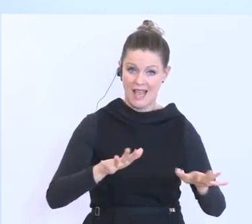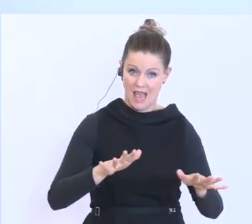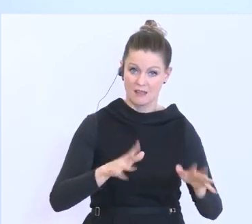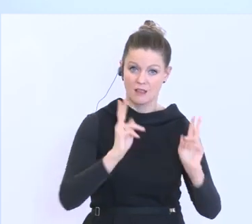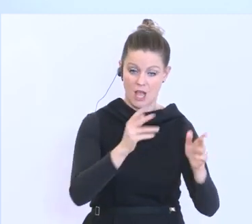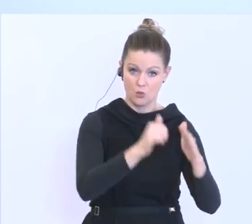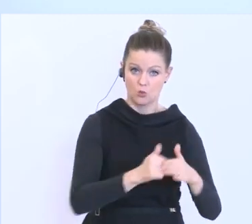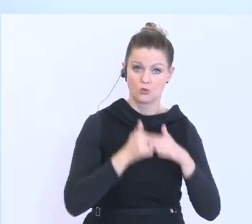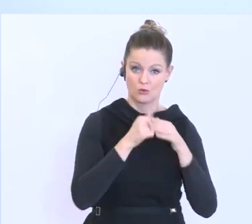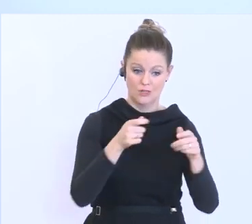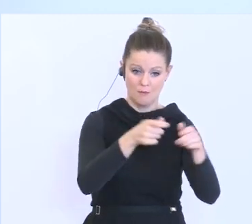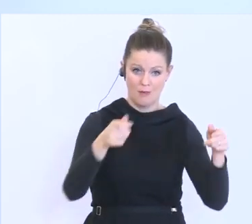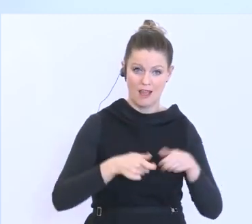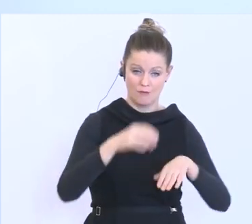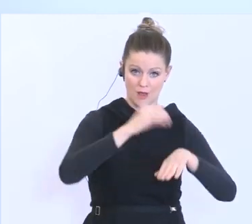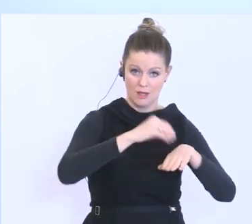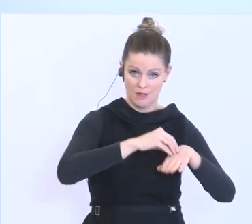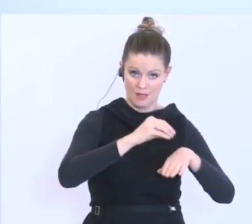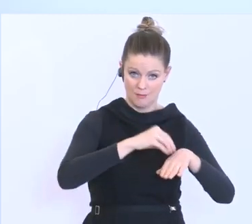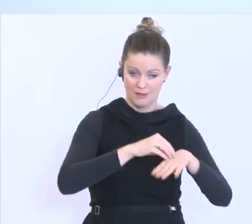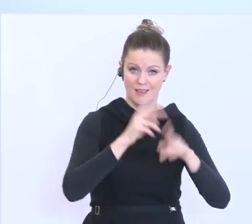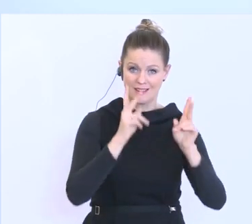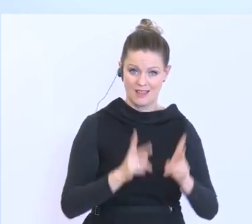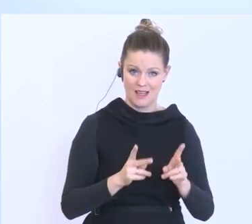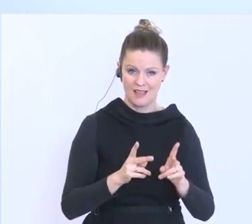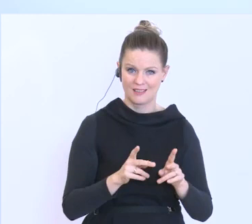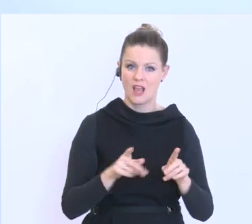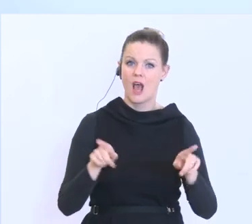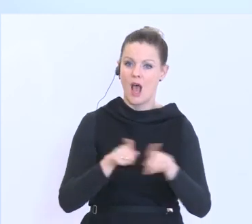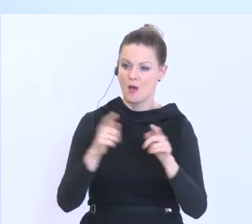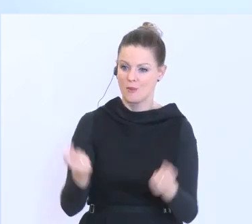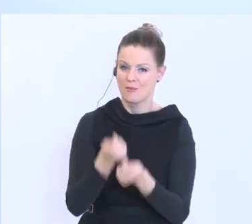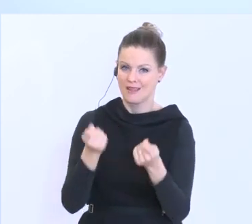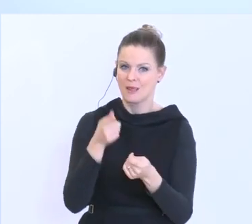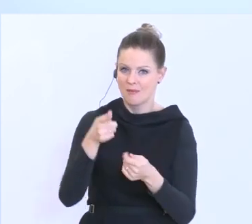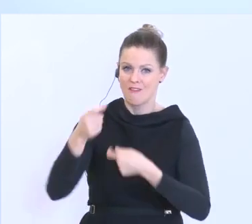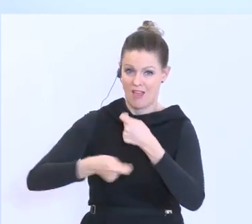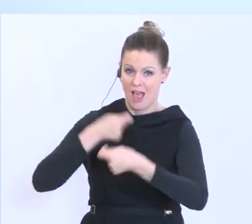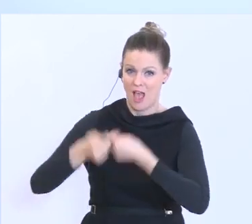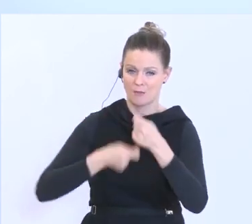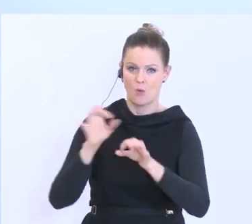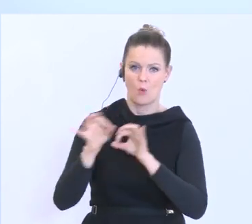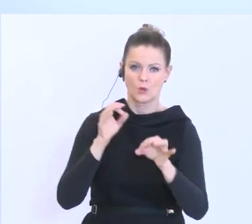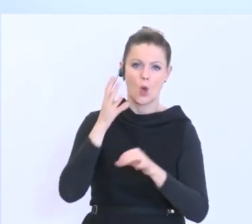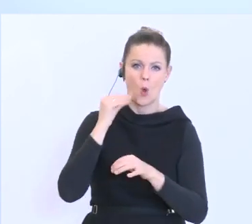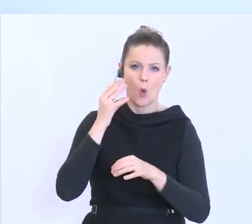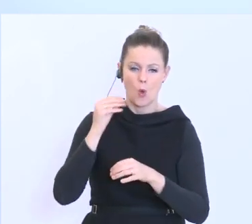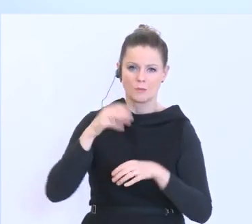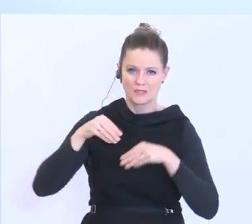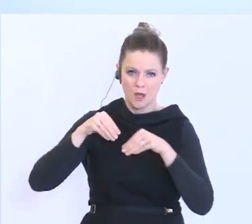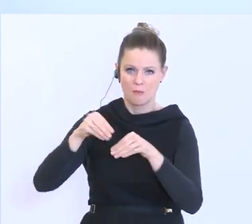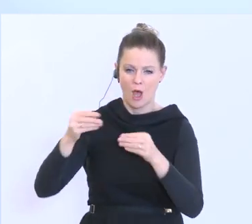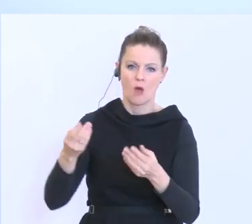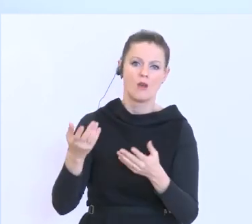dieser Plattform registrieren können. Gleichzeitig eben auch verarbeitende Betriebe bzw. Obstbaubetriebe, auch bäuerliche